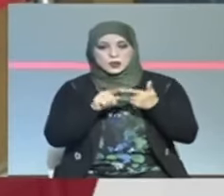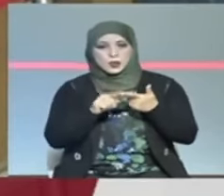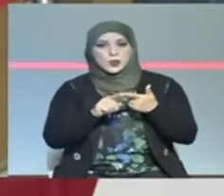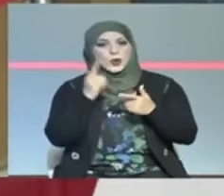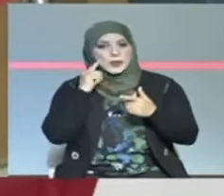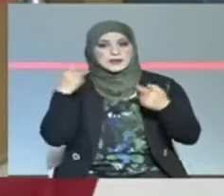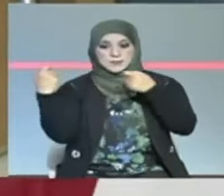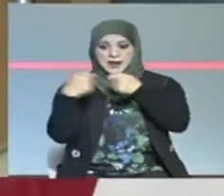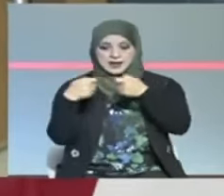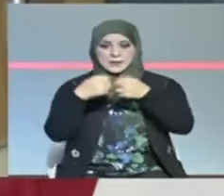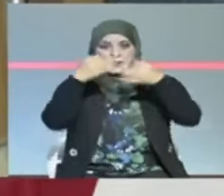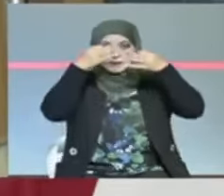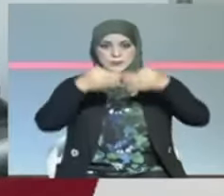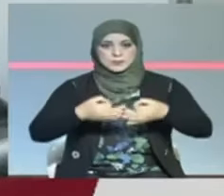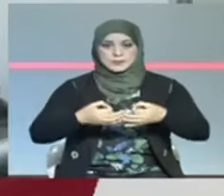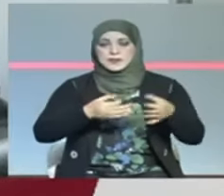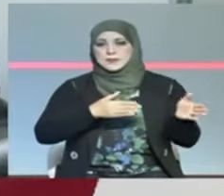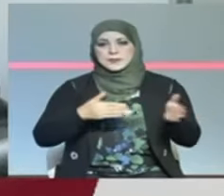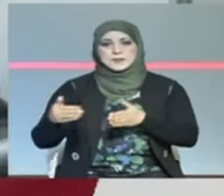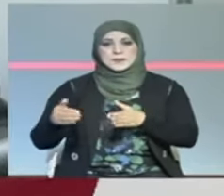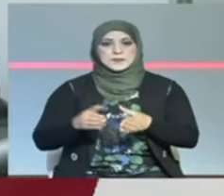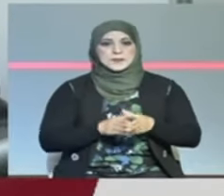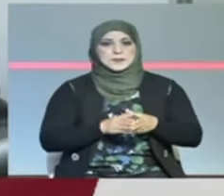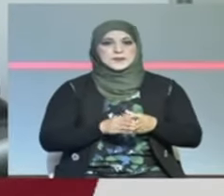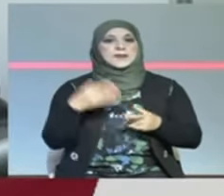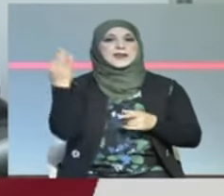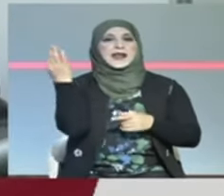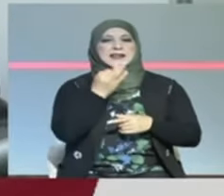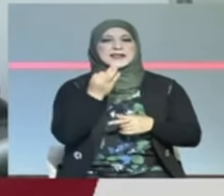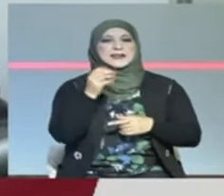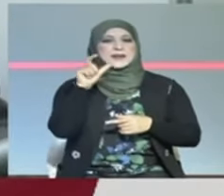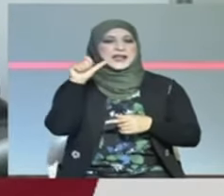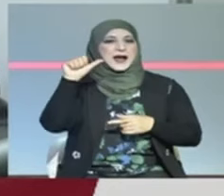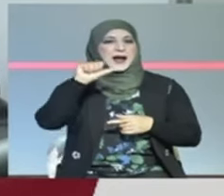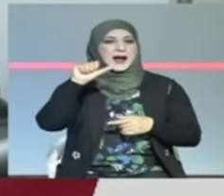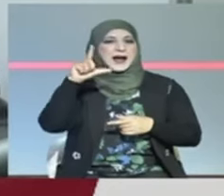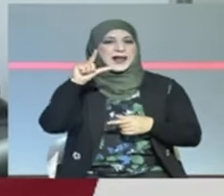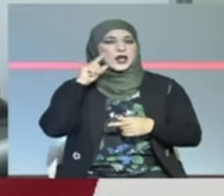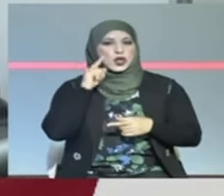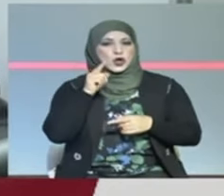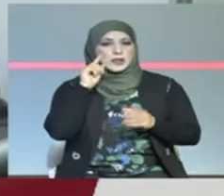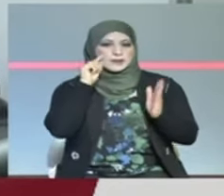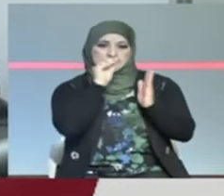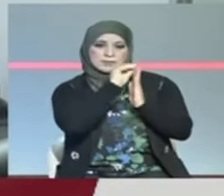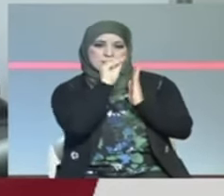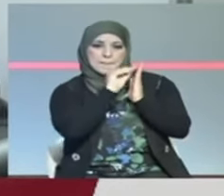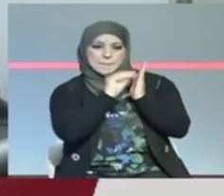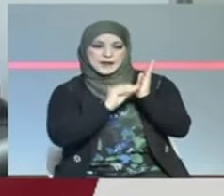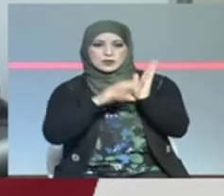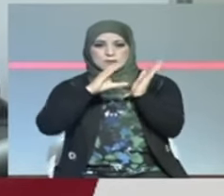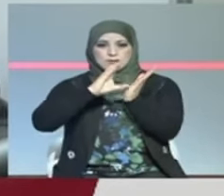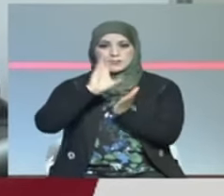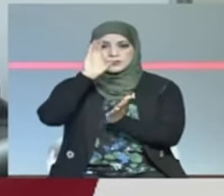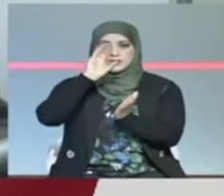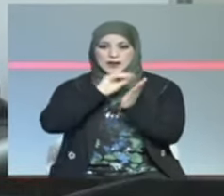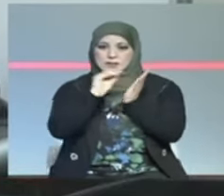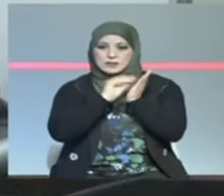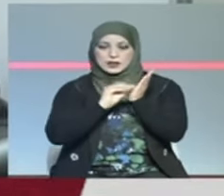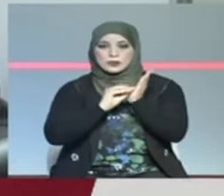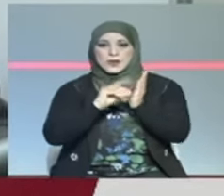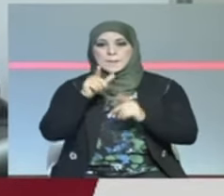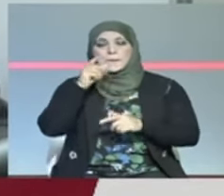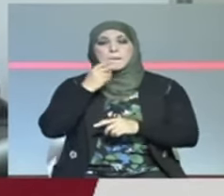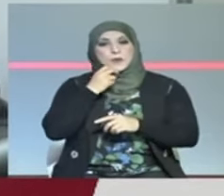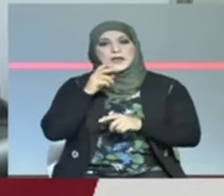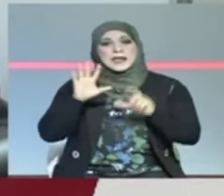المؤسفات المطلوبة نثبت نسبة الأيكول الموجودة اللي مكتوبة على القرورة بالنسبة للمواطن العادي يجبها تفوق